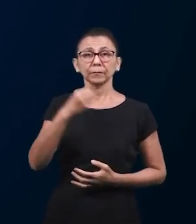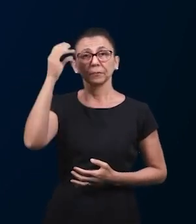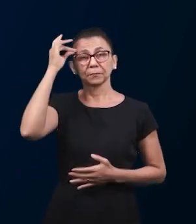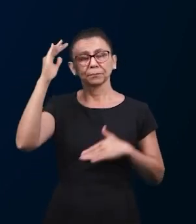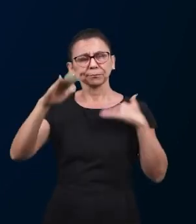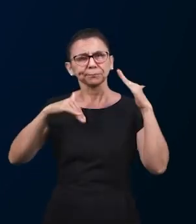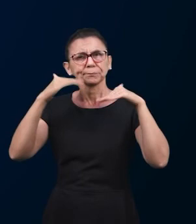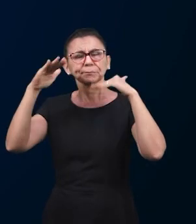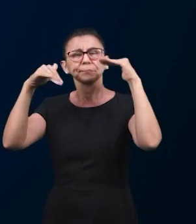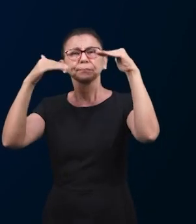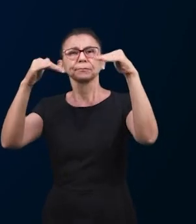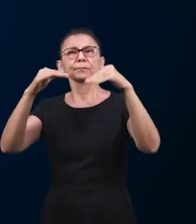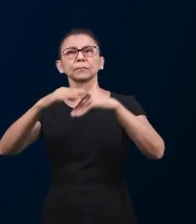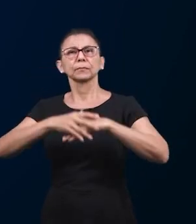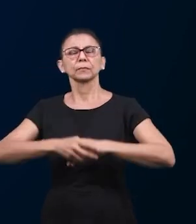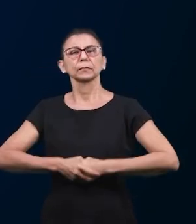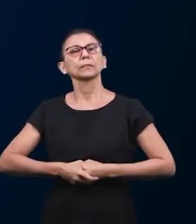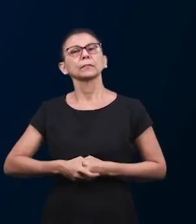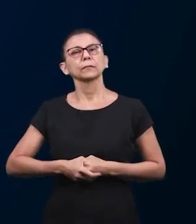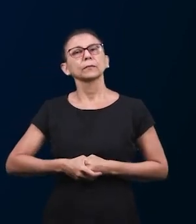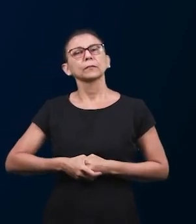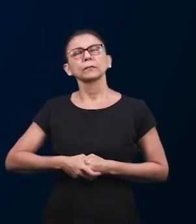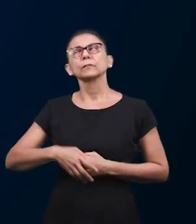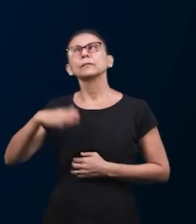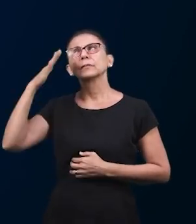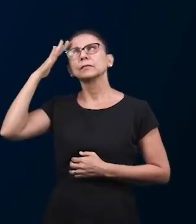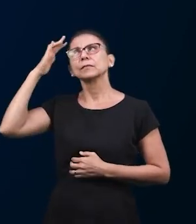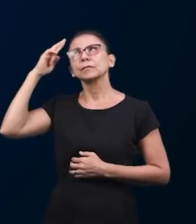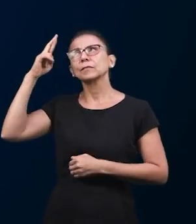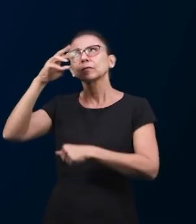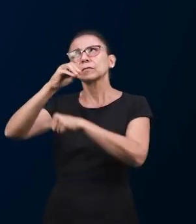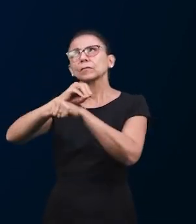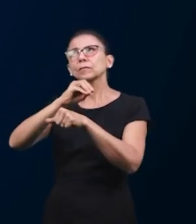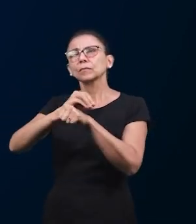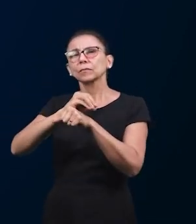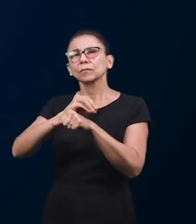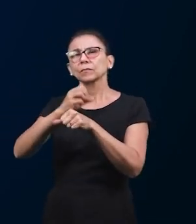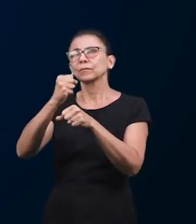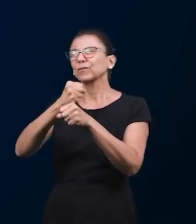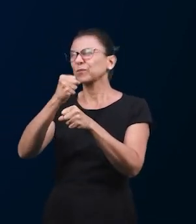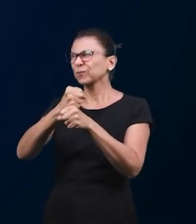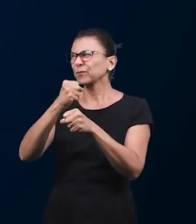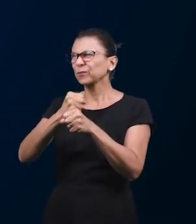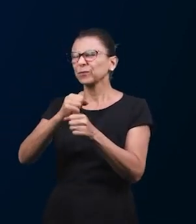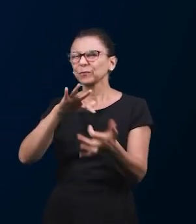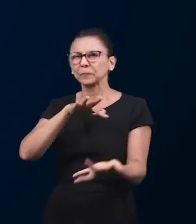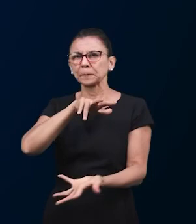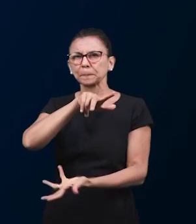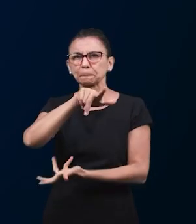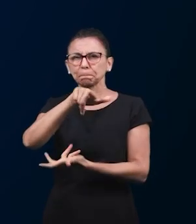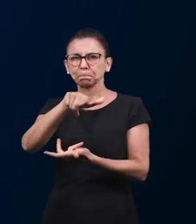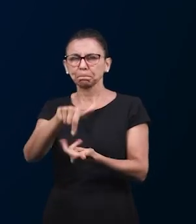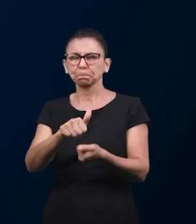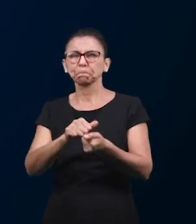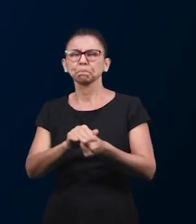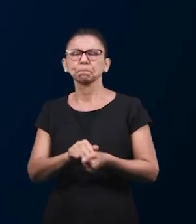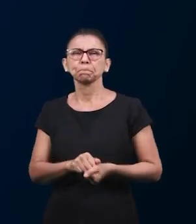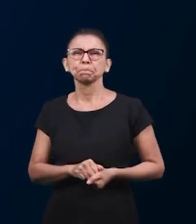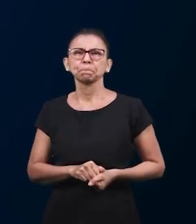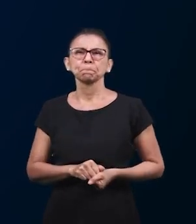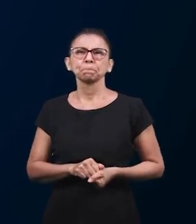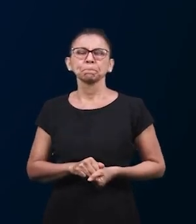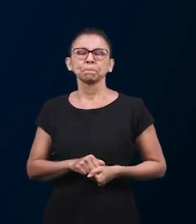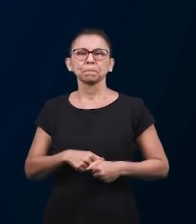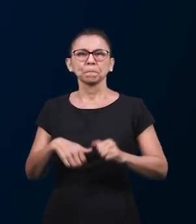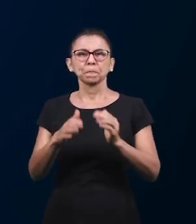обильно обогащает нас нашу духовную жизнь мы знаем что ты Господь заботишься о твоей работе и наш труд при